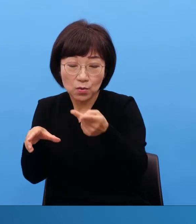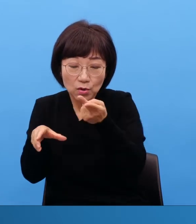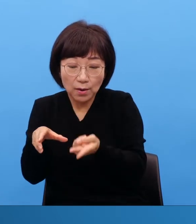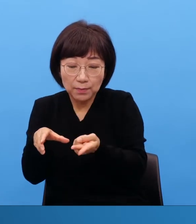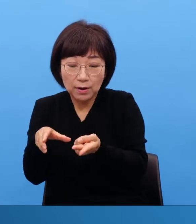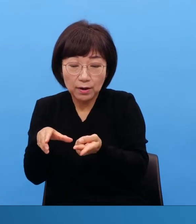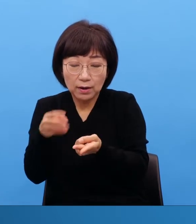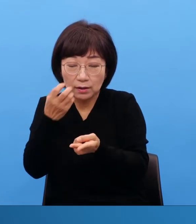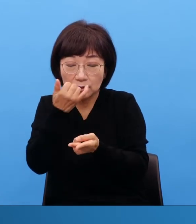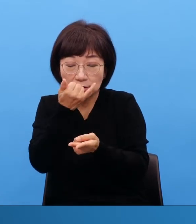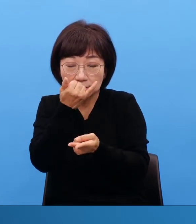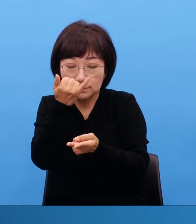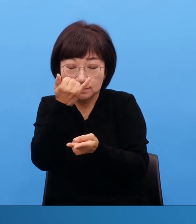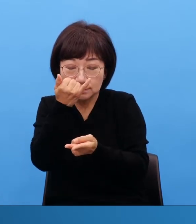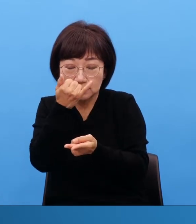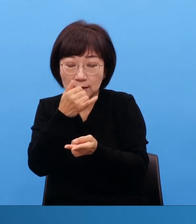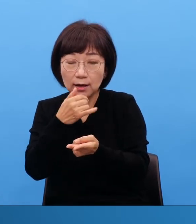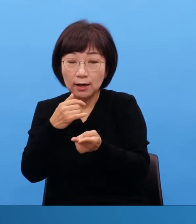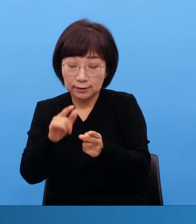다예요